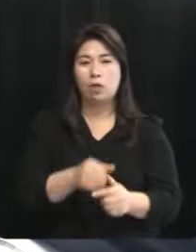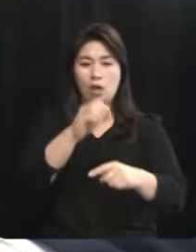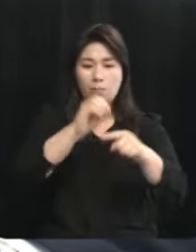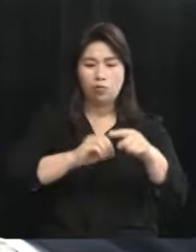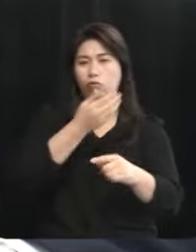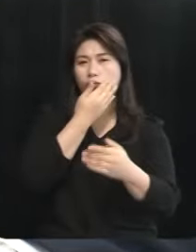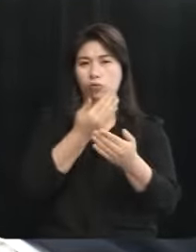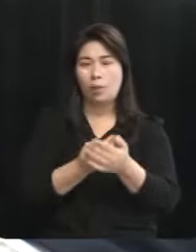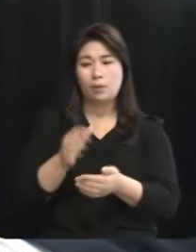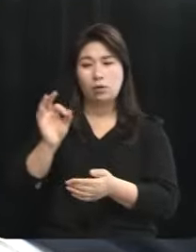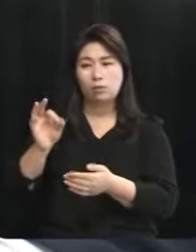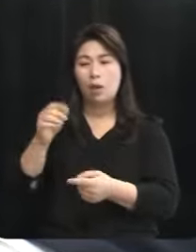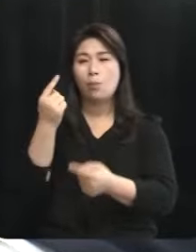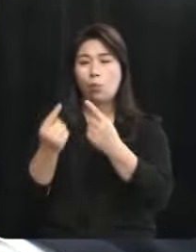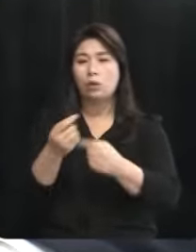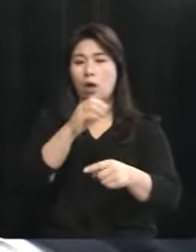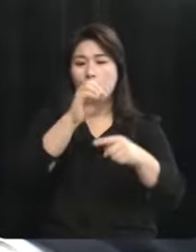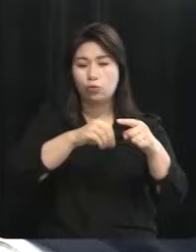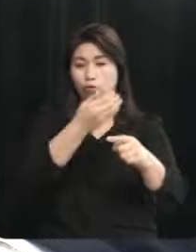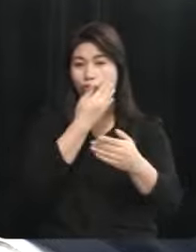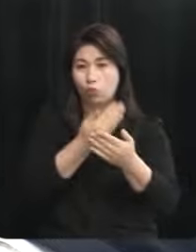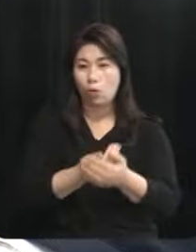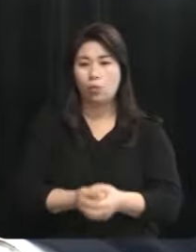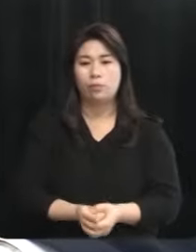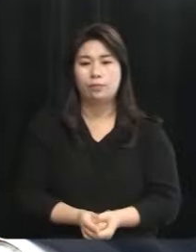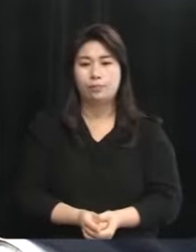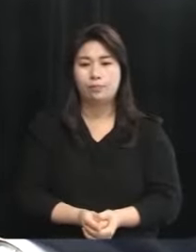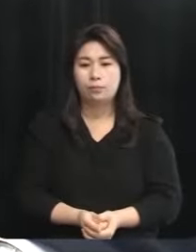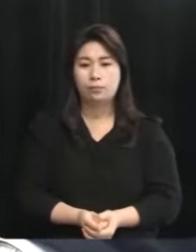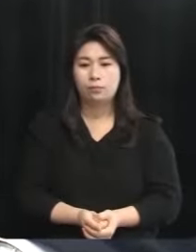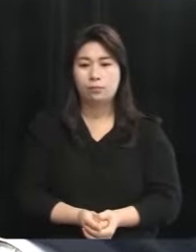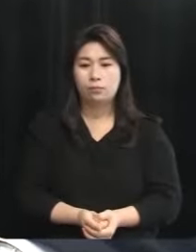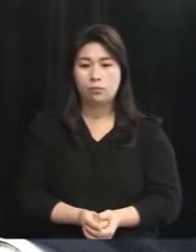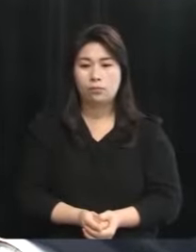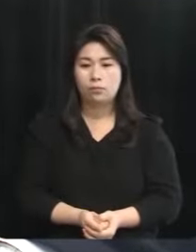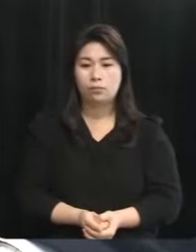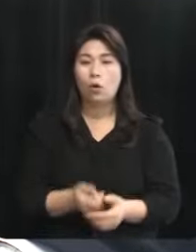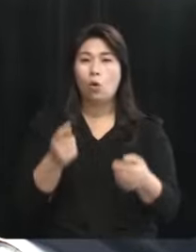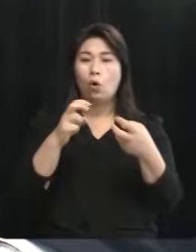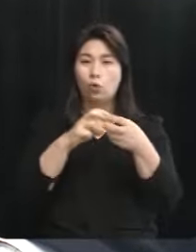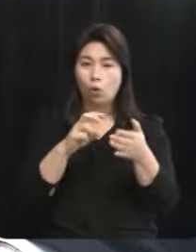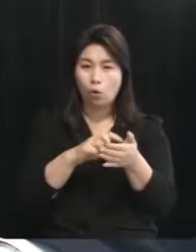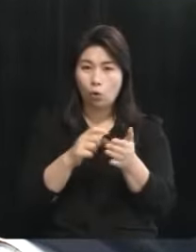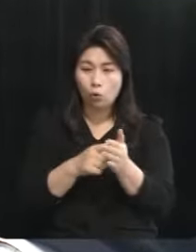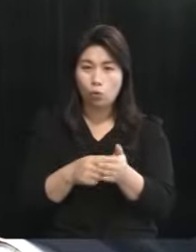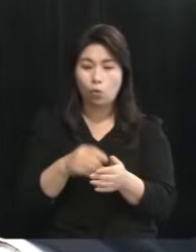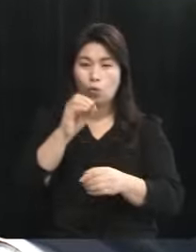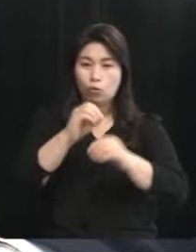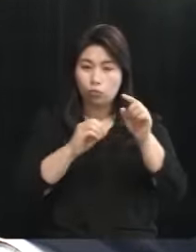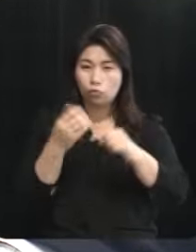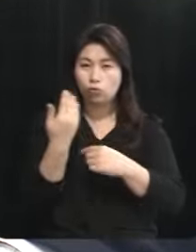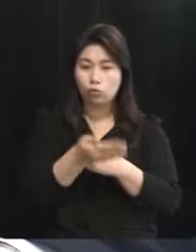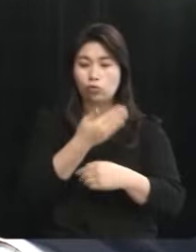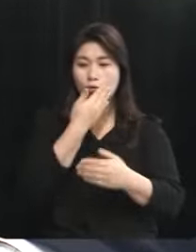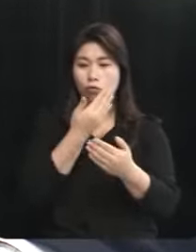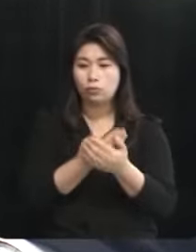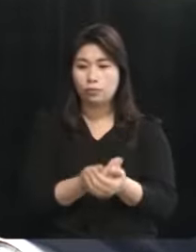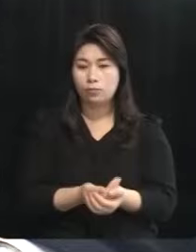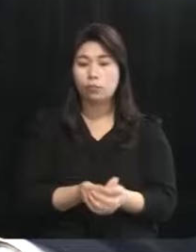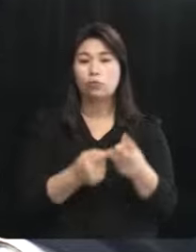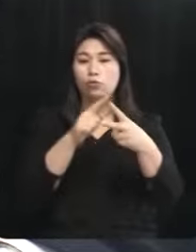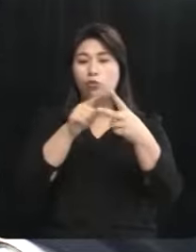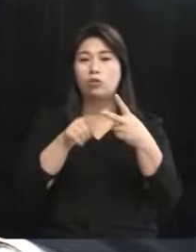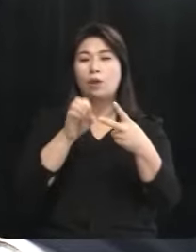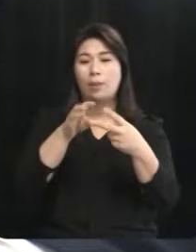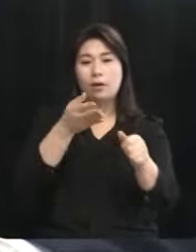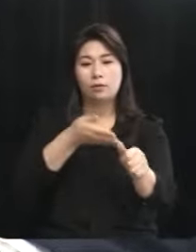중요합니다 왜냐하면 절대적인 규모가 중요한 게 아니라 금액을 말씀해주시고 비율을 말씀해주시죠